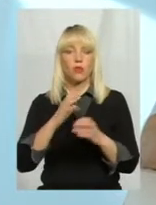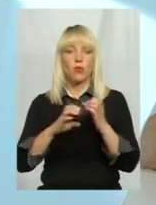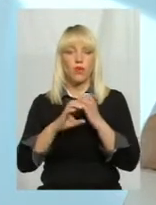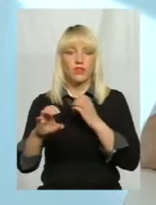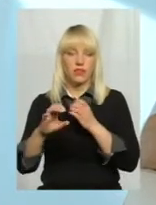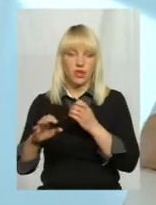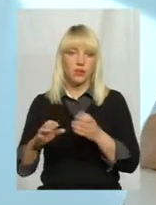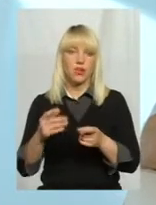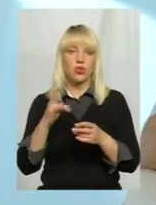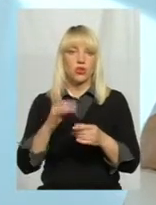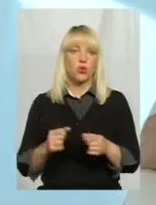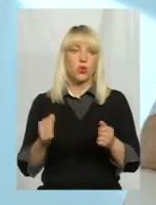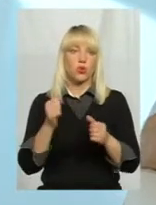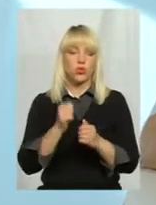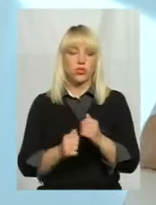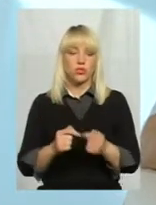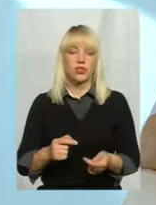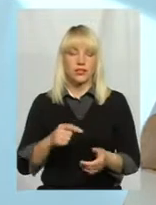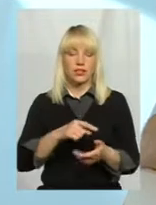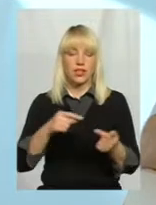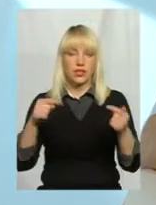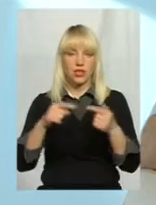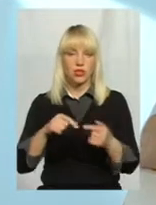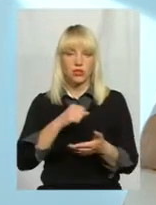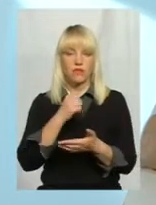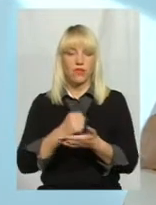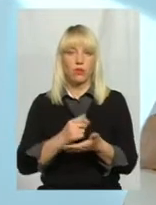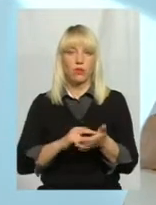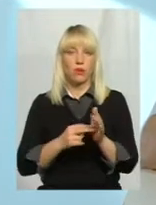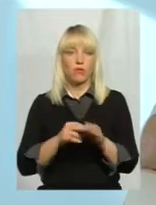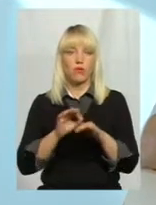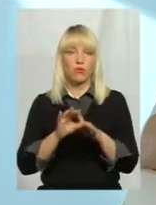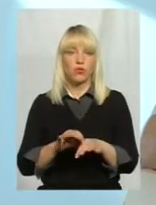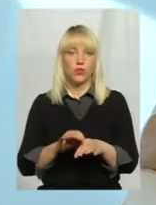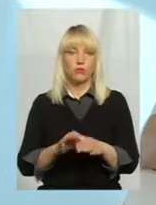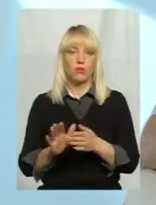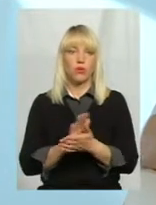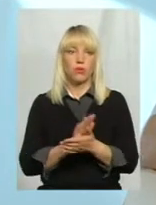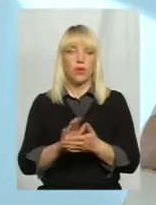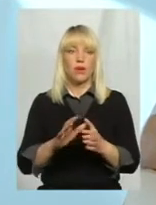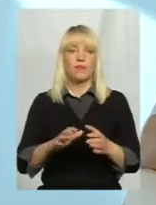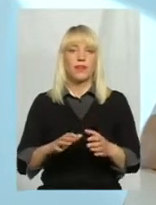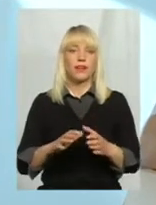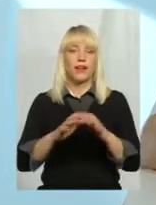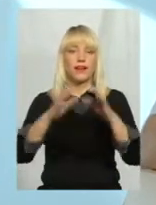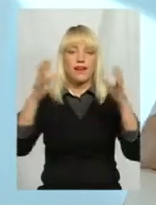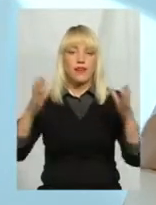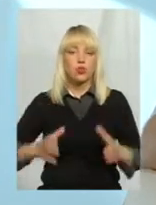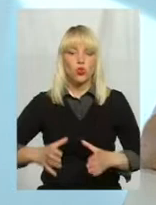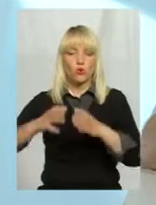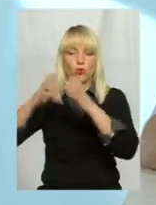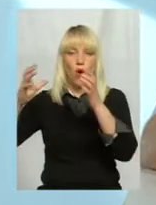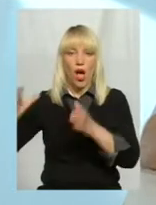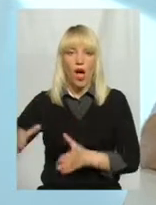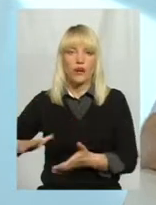кожен рік, згідно затвердженого плану, проводимо промивку резервуарів чистої води, тобто, от 9 водонасосних